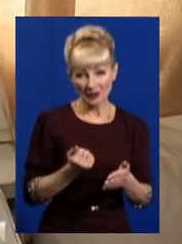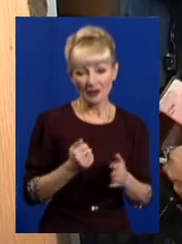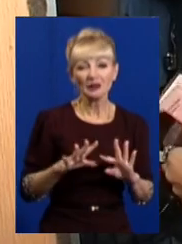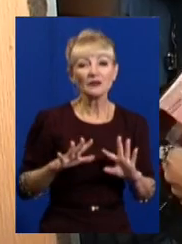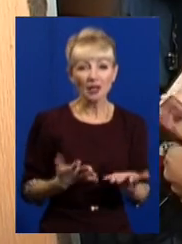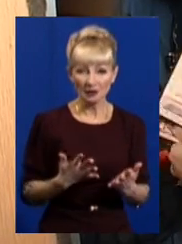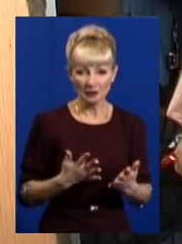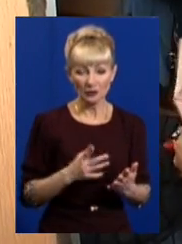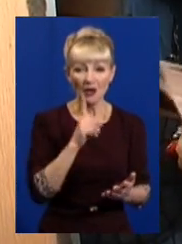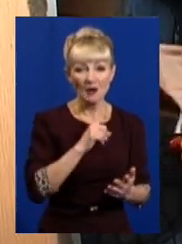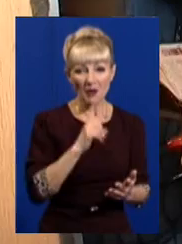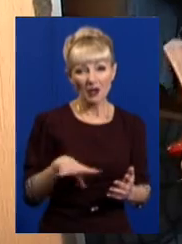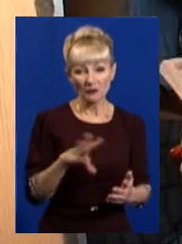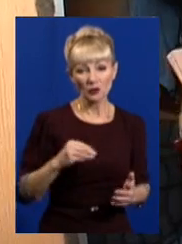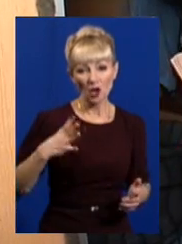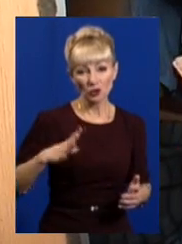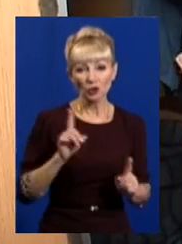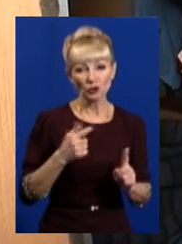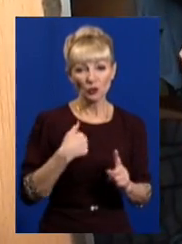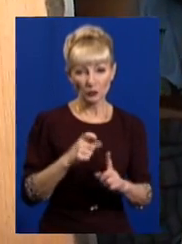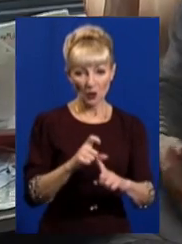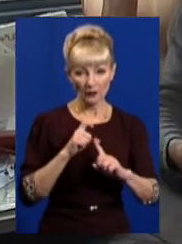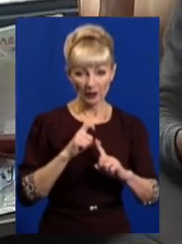випадок. Поки все чекаю, що мені скажуть».